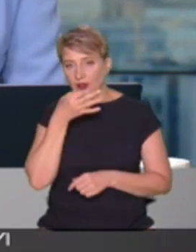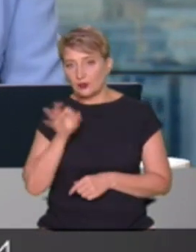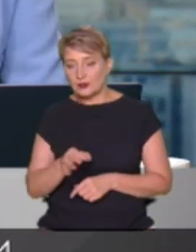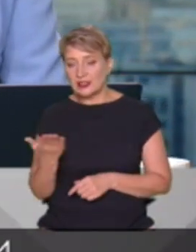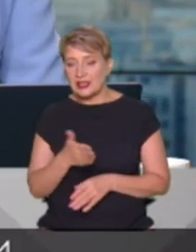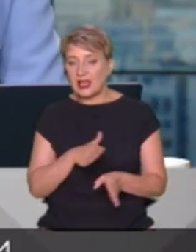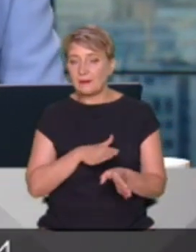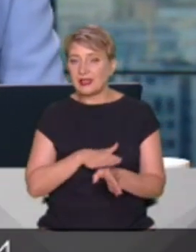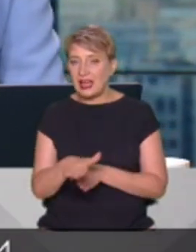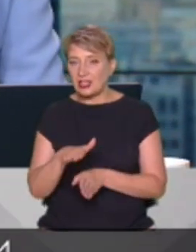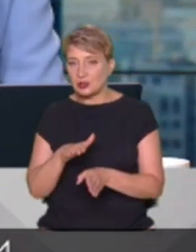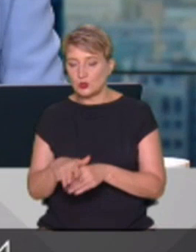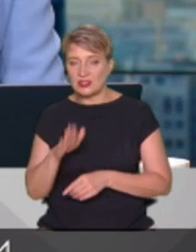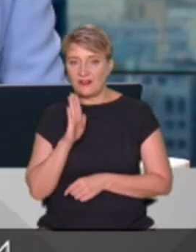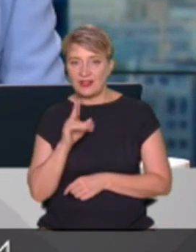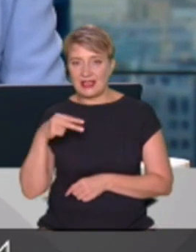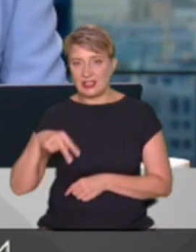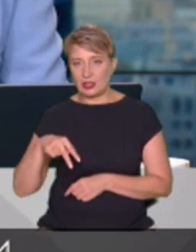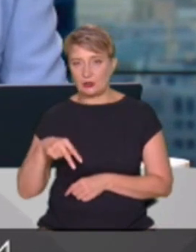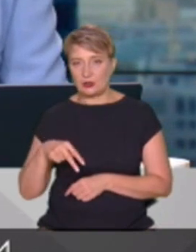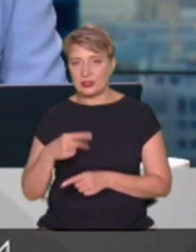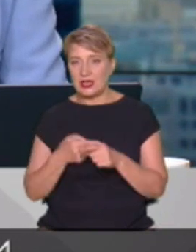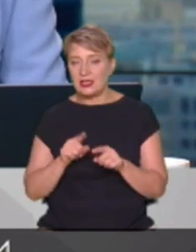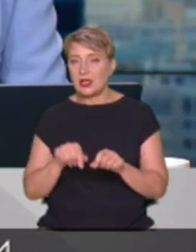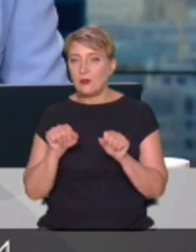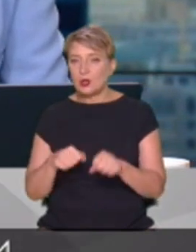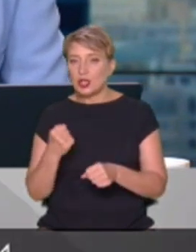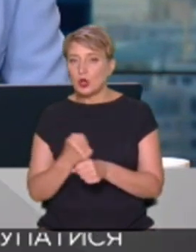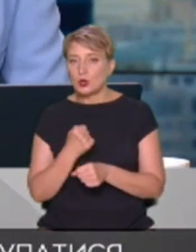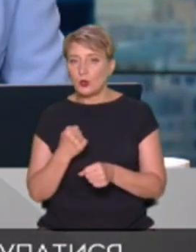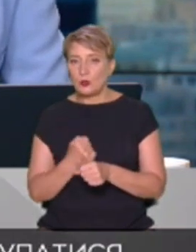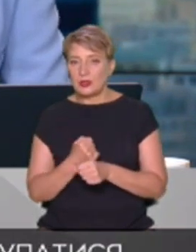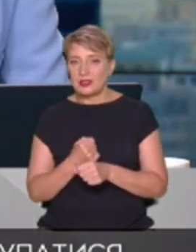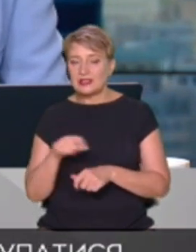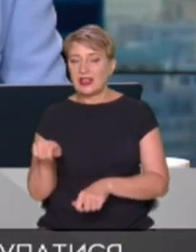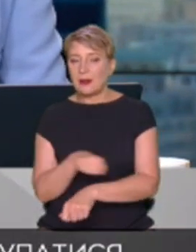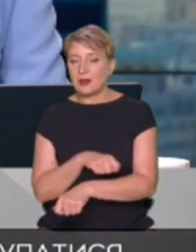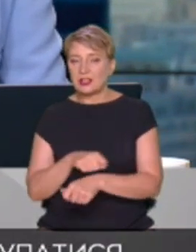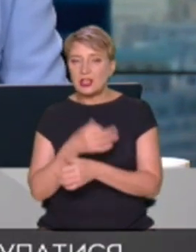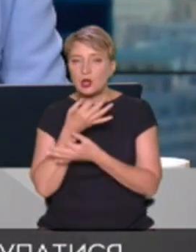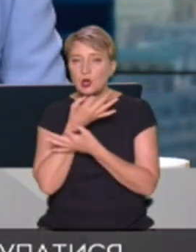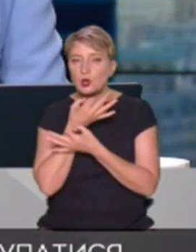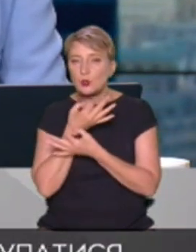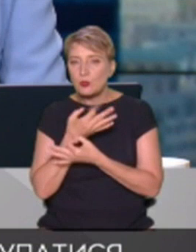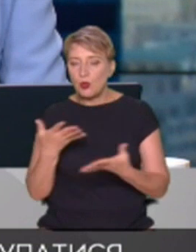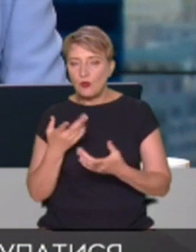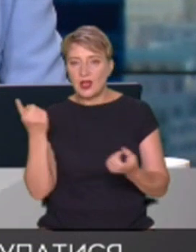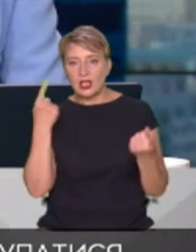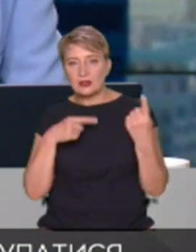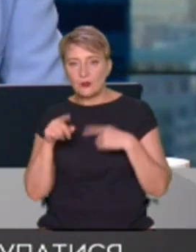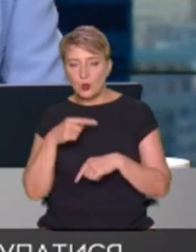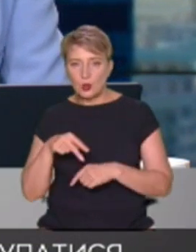літературі. А це, ви знаєте, це можна робити на матеріалі будь-якого якісного твору літературного,